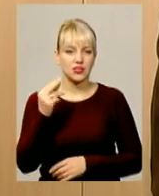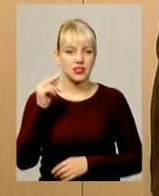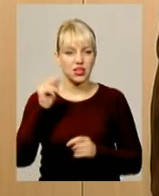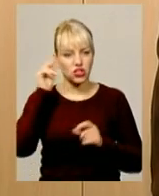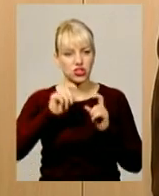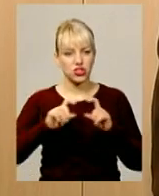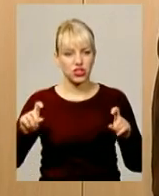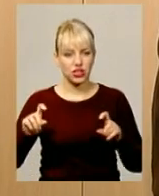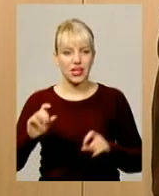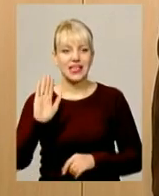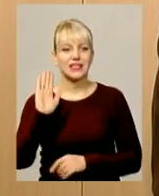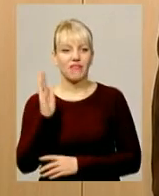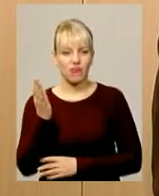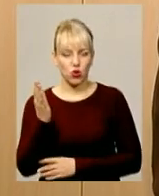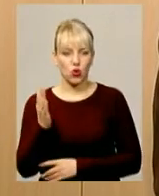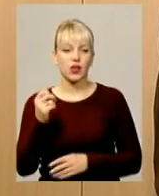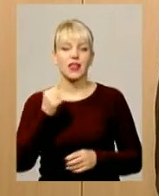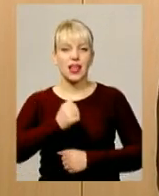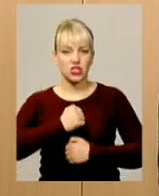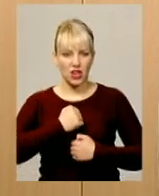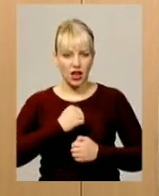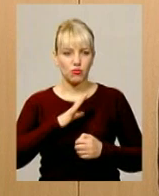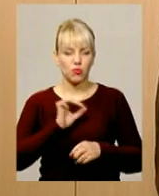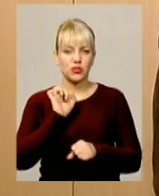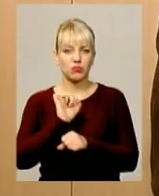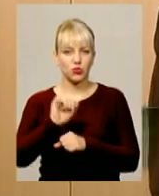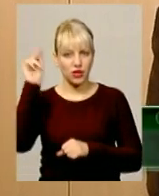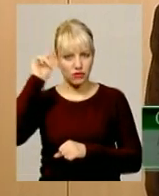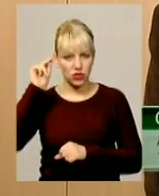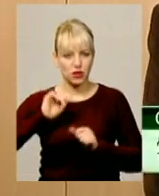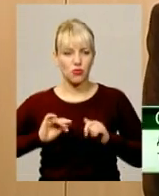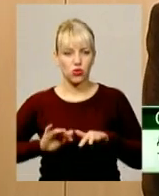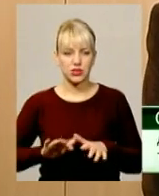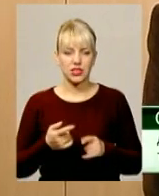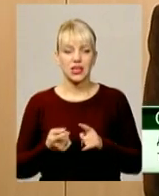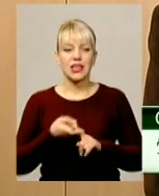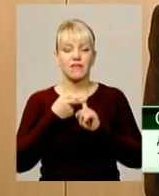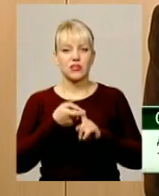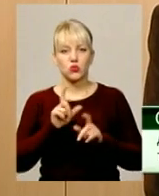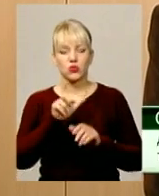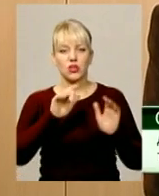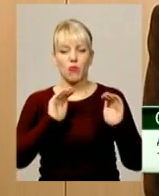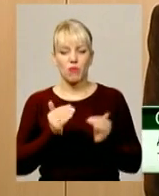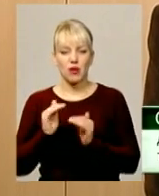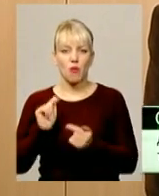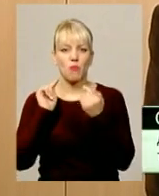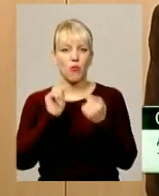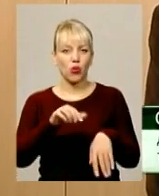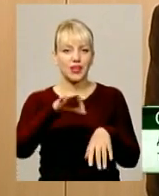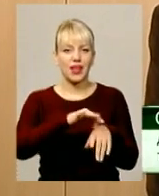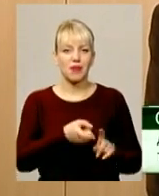З вівторка, на превеликий жаль, призупинений навчальний процес у зв'язку з обмежувальними протиепідемічними